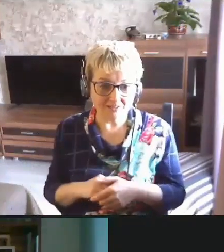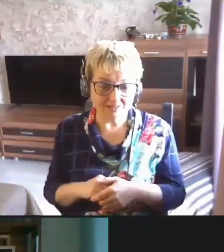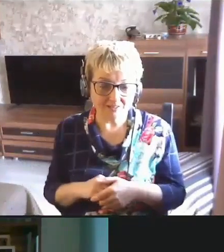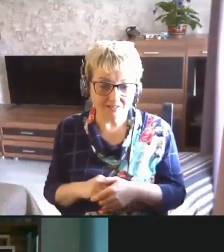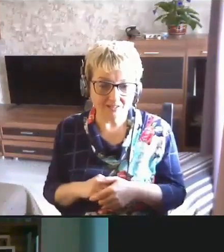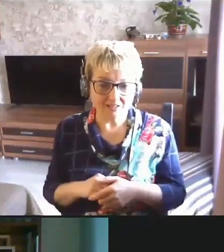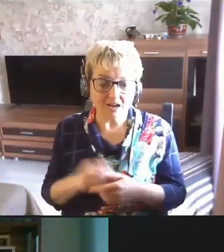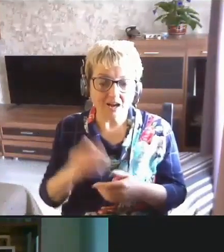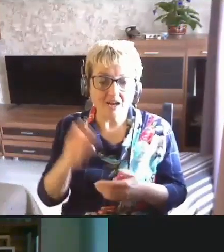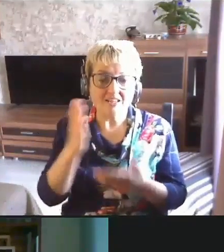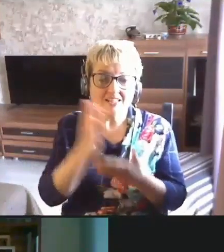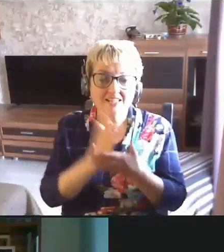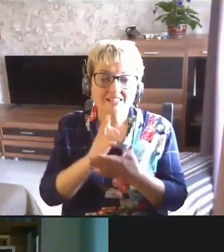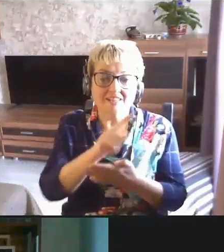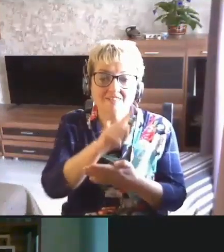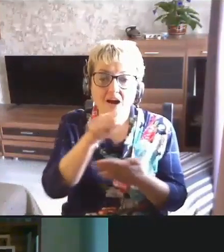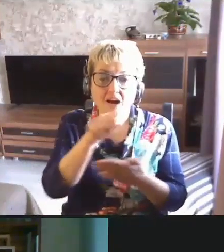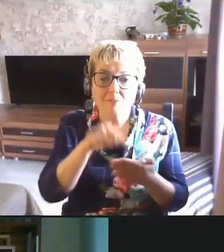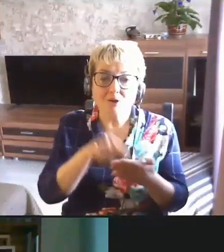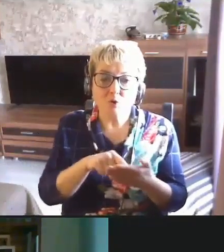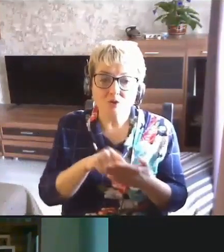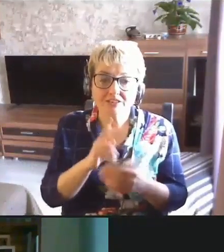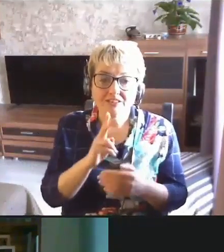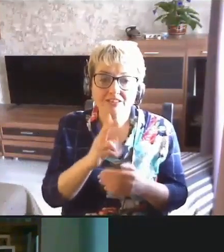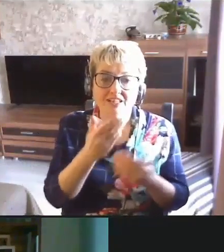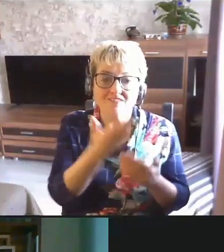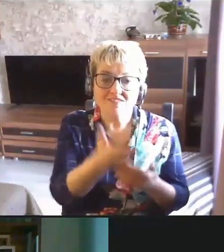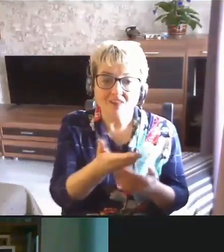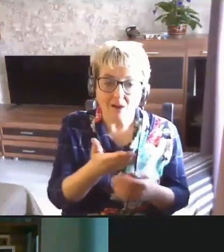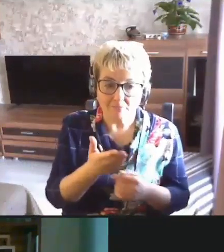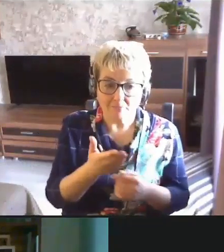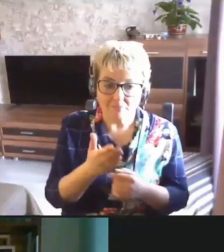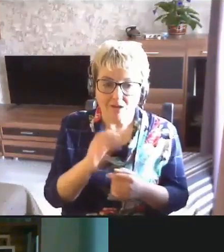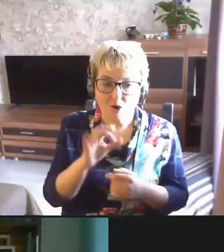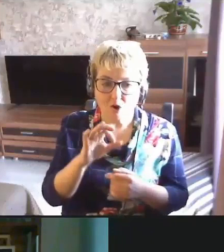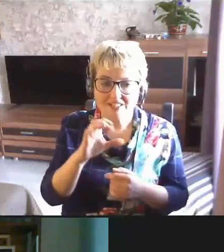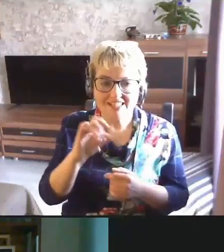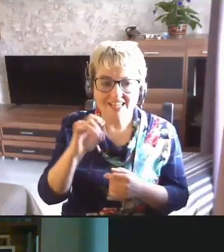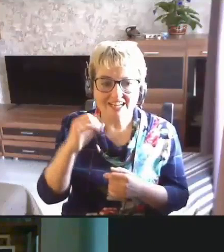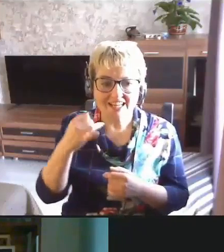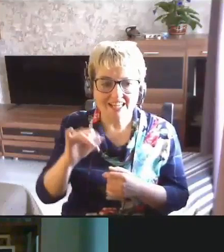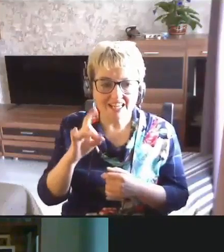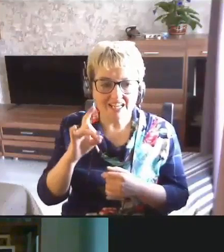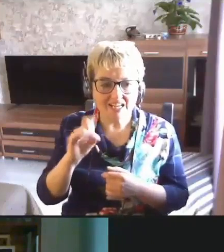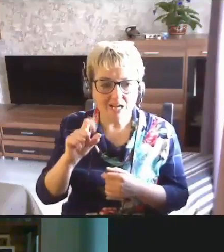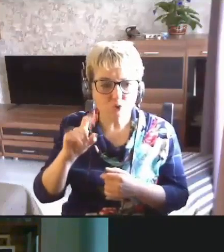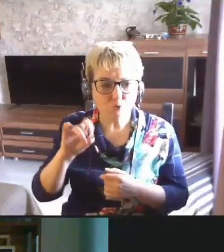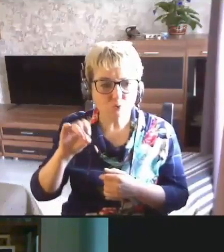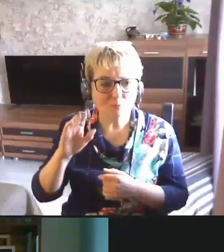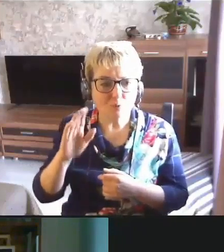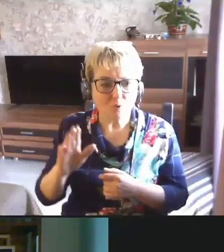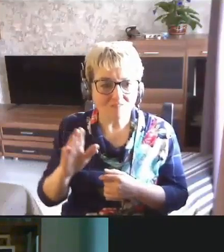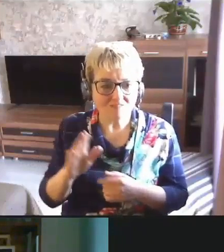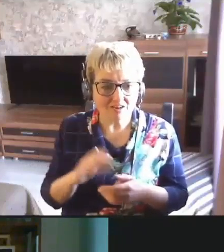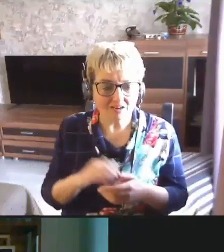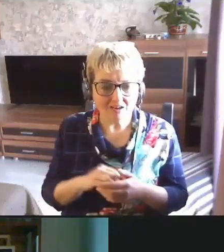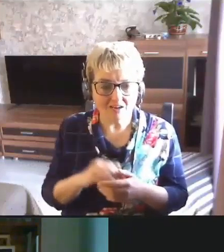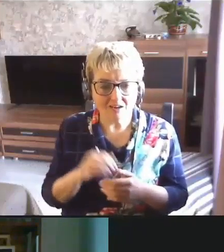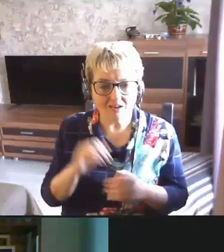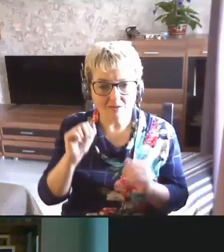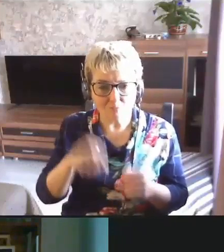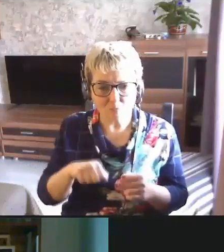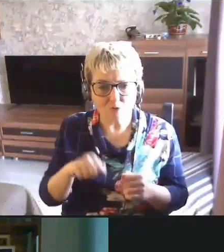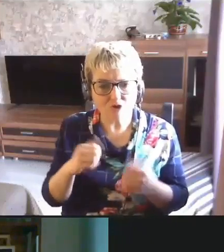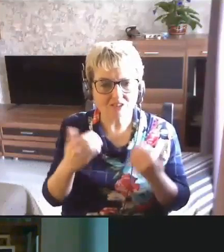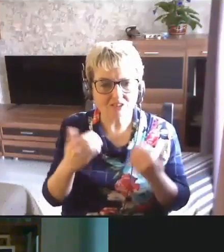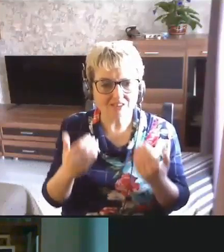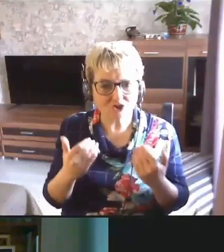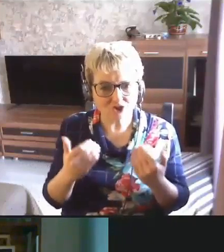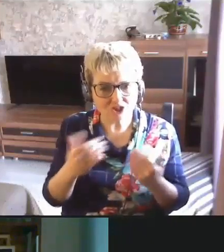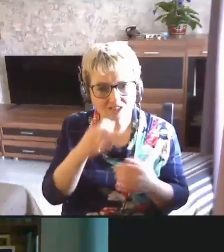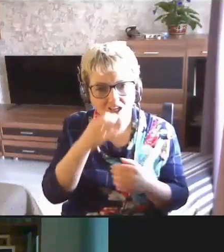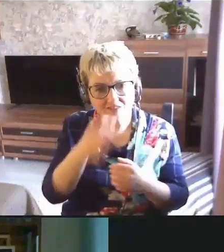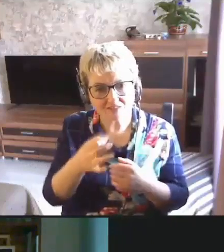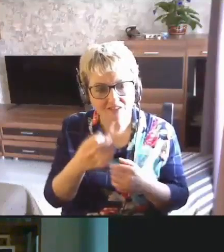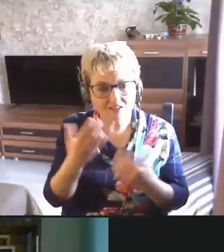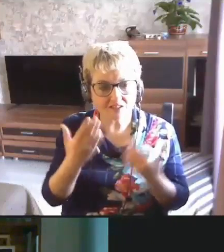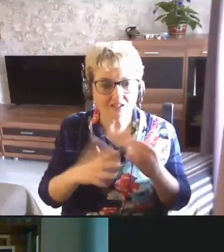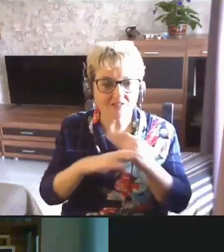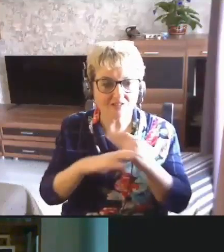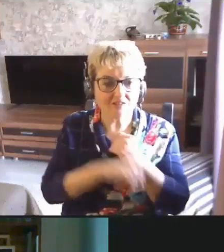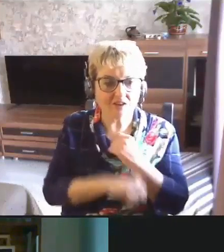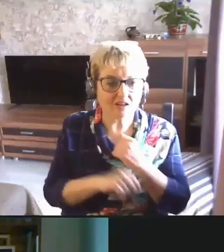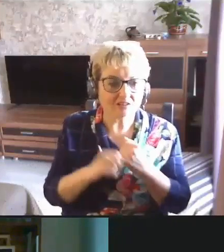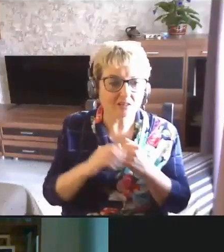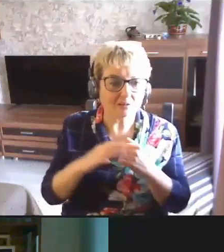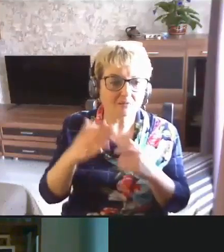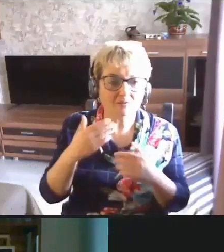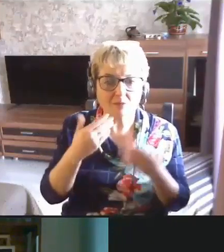есть вопрос к вам от Сергея Разумова. Может, или сейчас ответить, или, может быть,